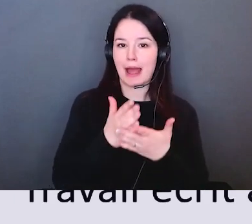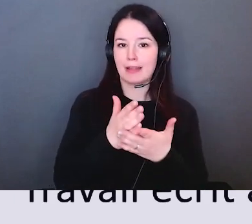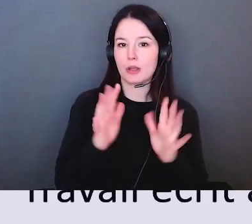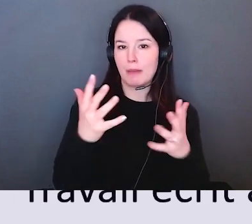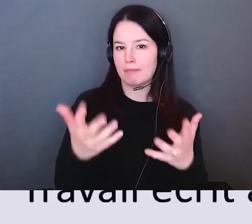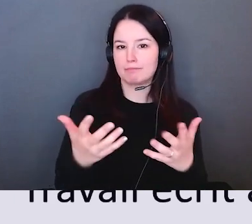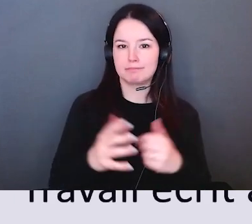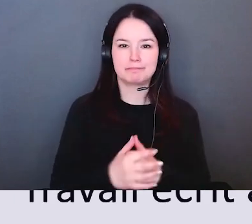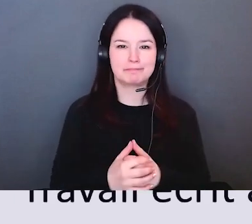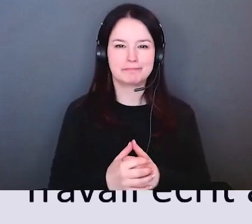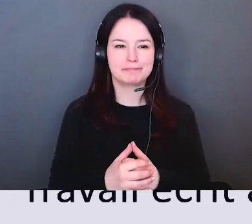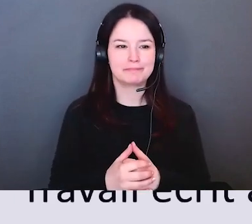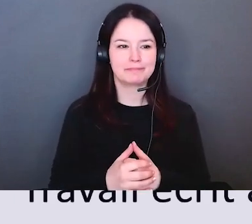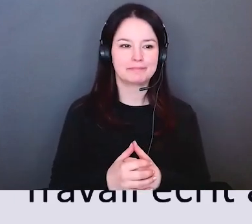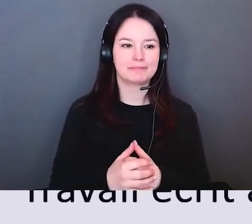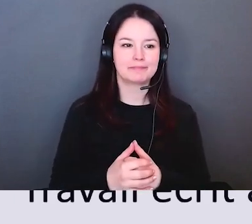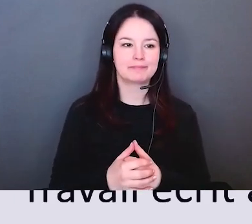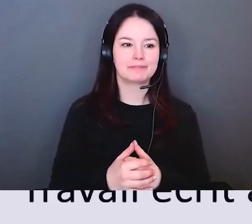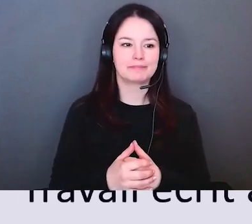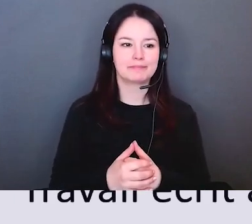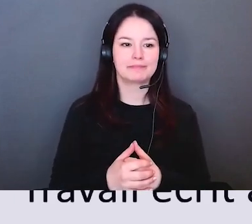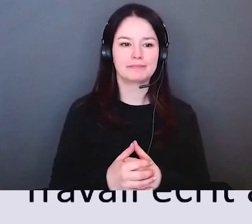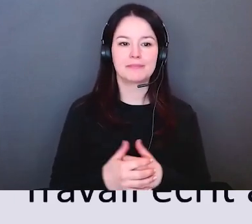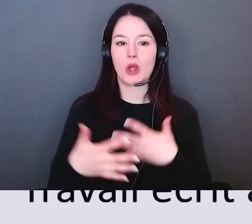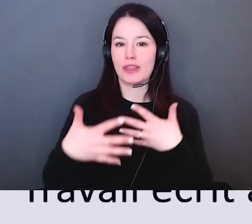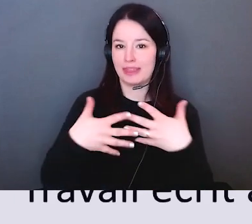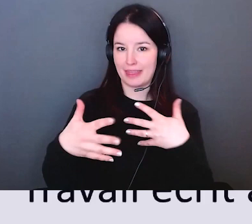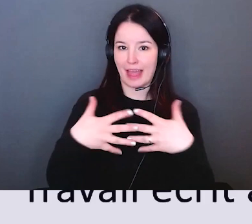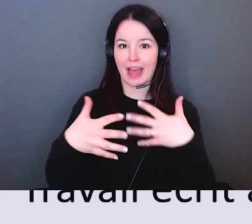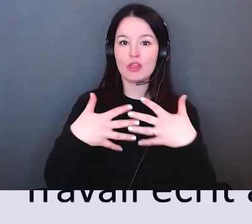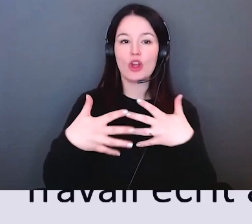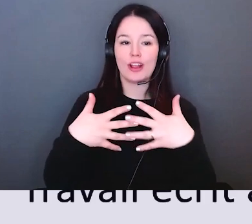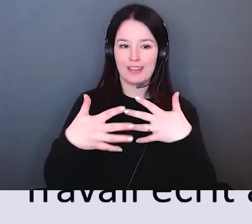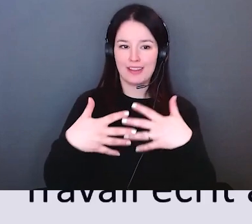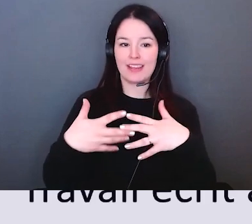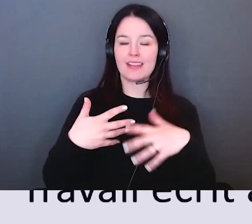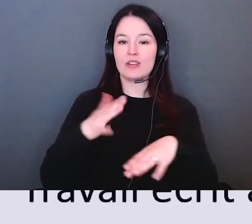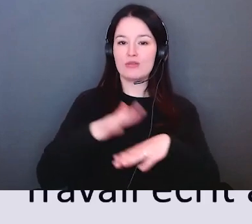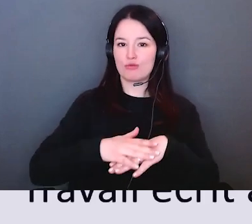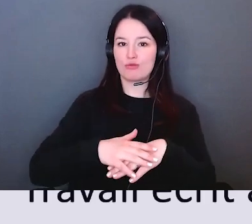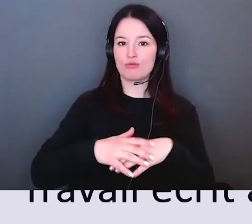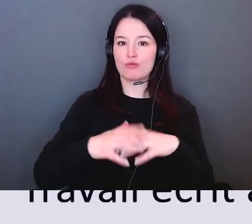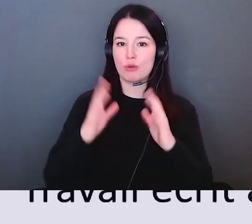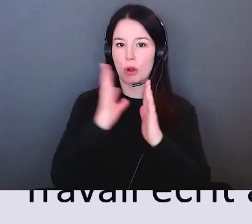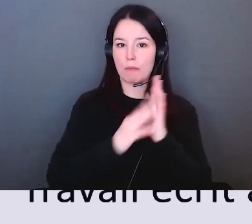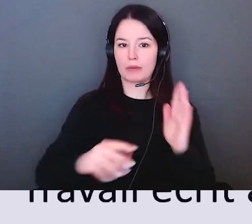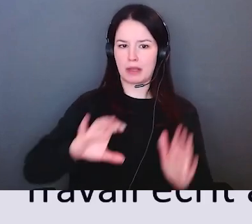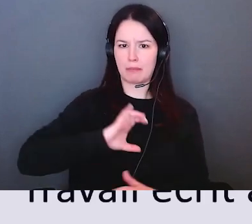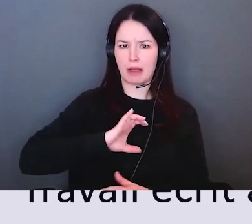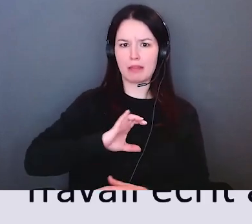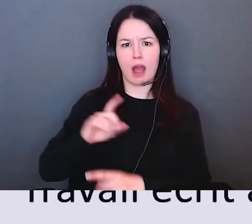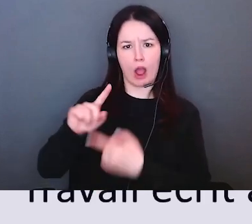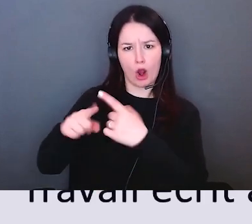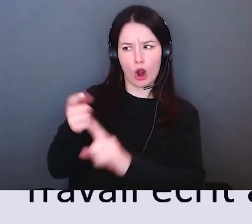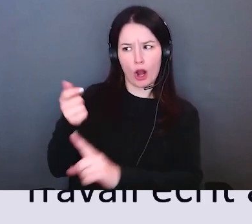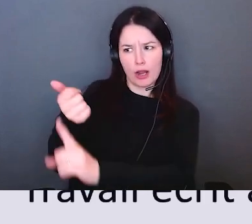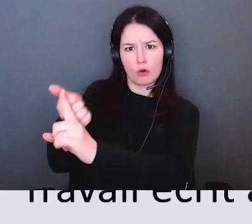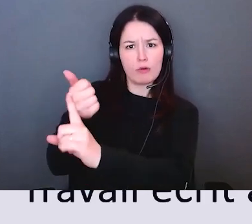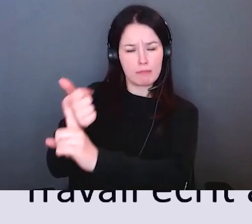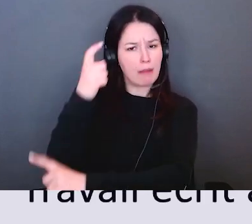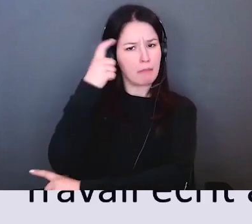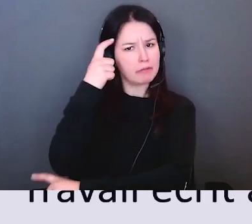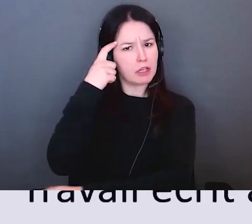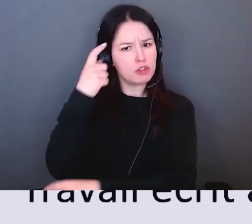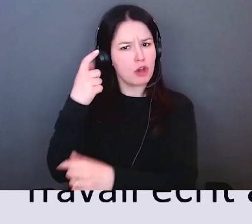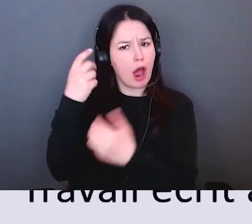tranquille pour que ces idées puissent atterrir pour que vous puissiez digérer ce qui